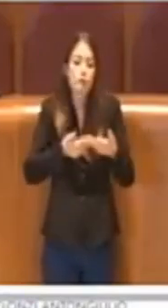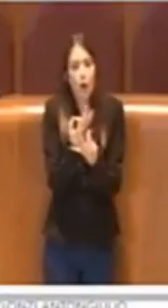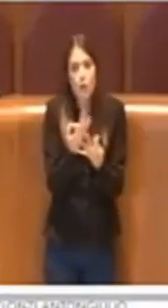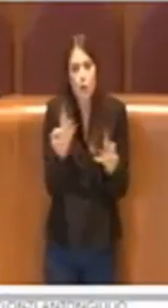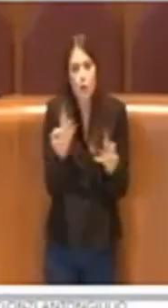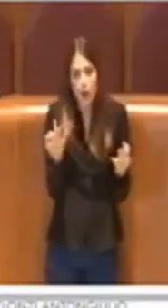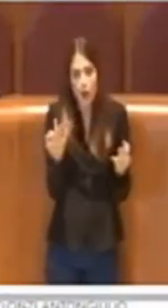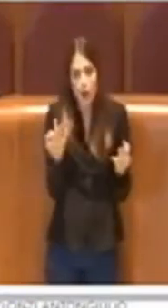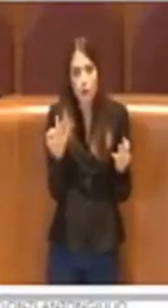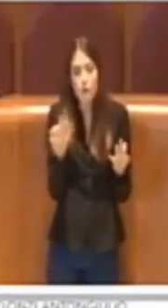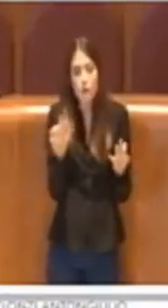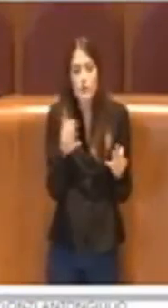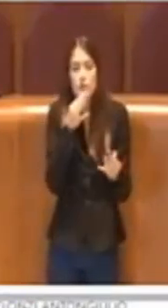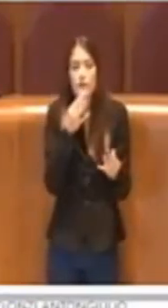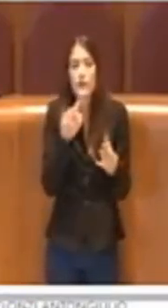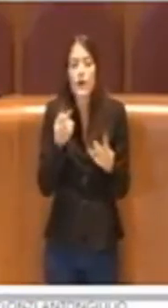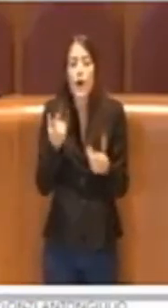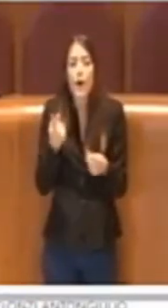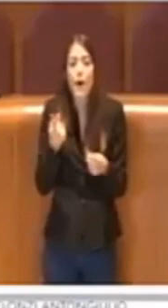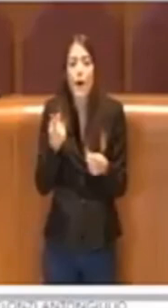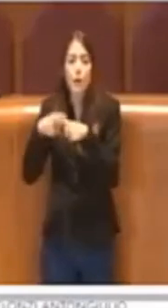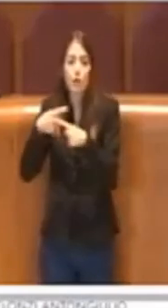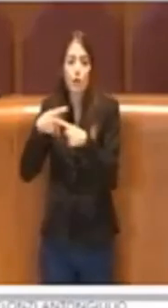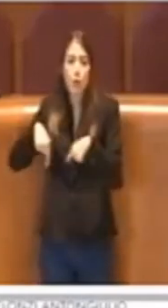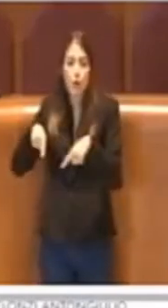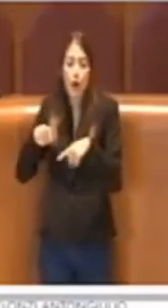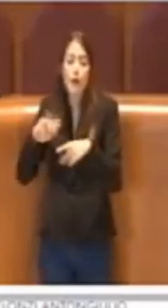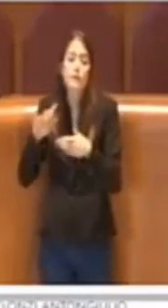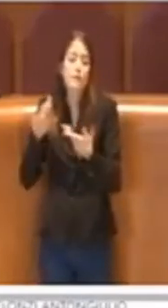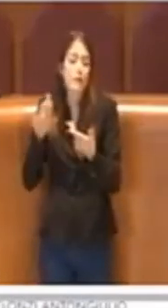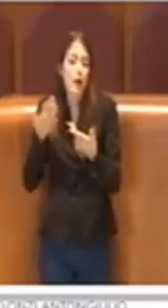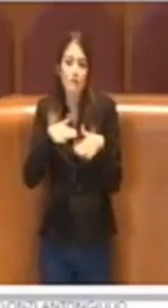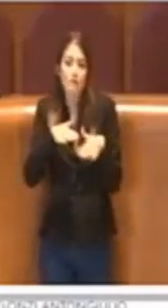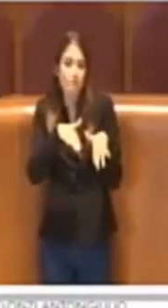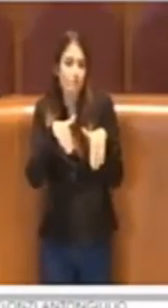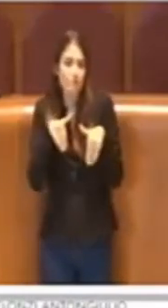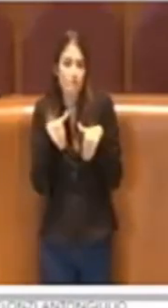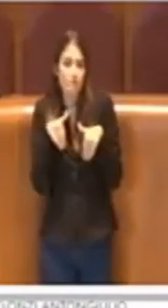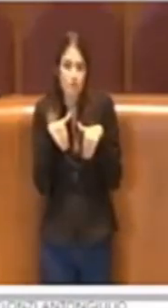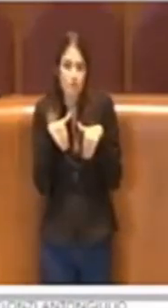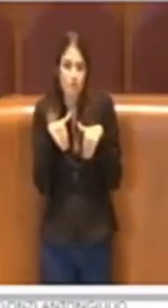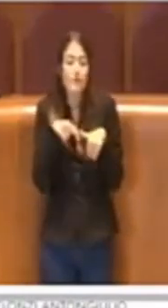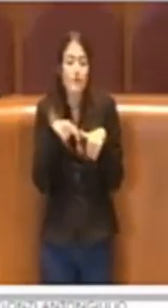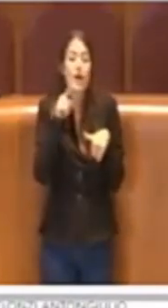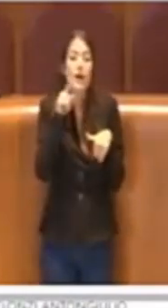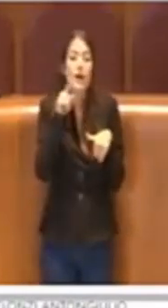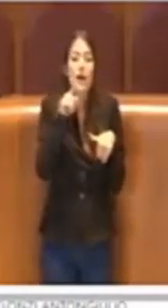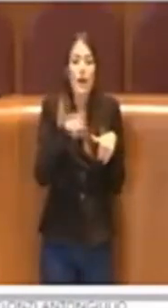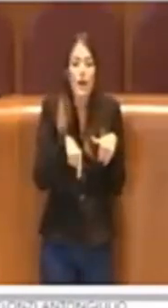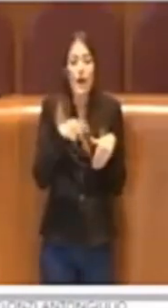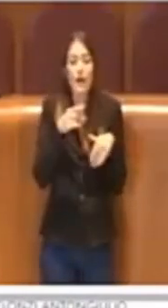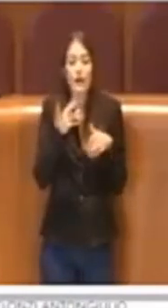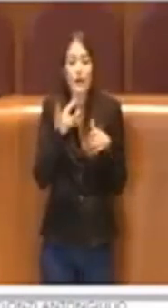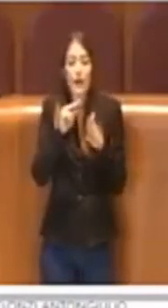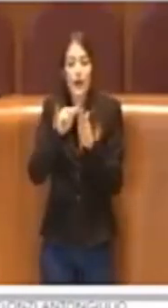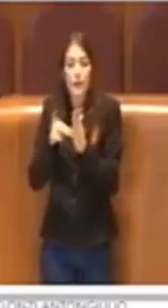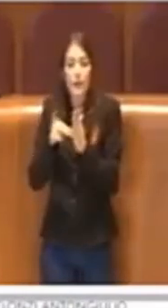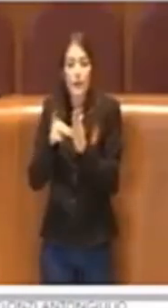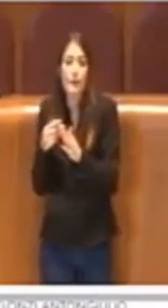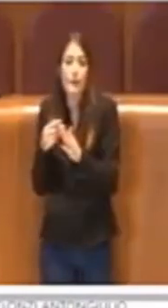pertanto la maggioranza si asterrà a questa mozione e si asterrà anche agli emendamenti proposti dalla consigliera Grancio.